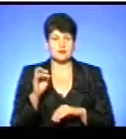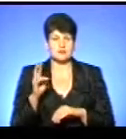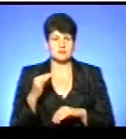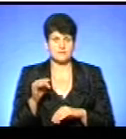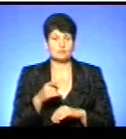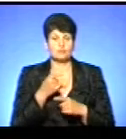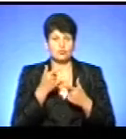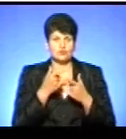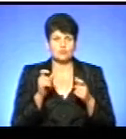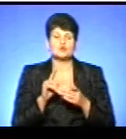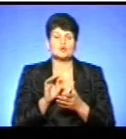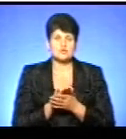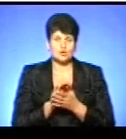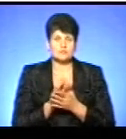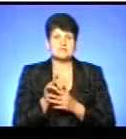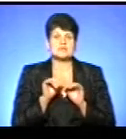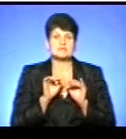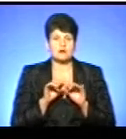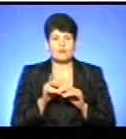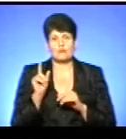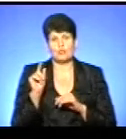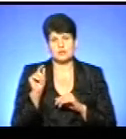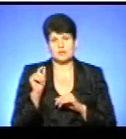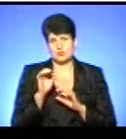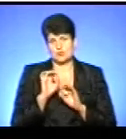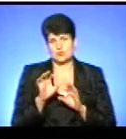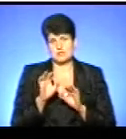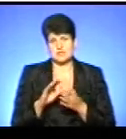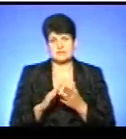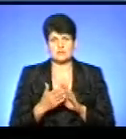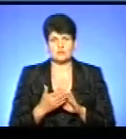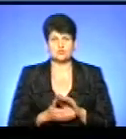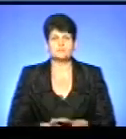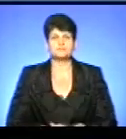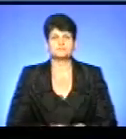Він повідомив, що ознайомиться зі справою і в понеділок прокоментує ситуацію.